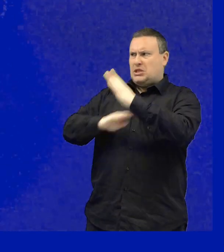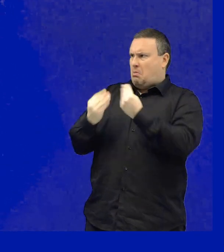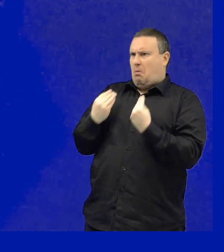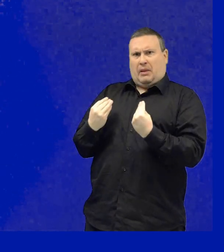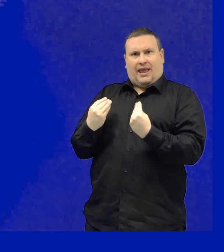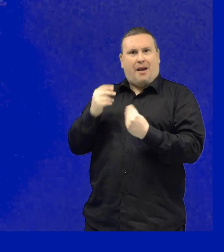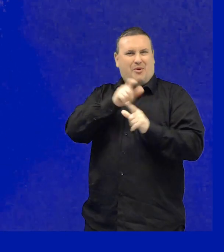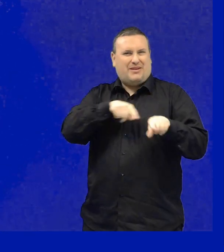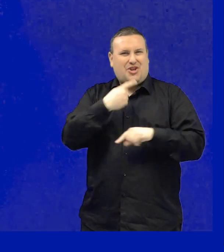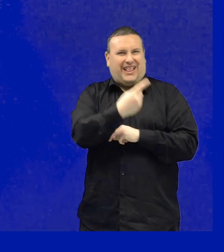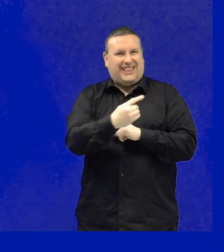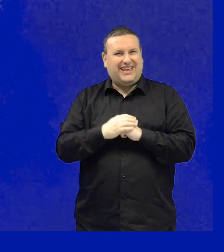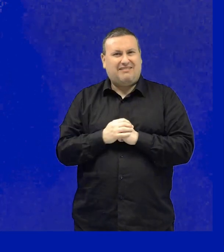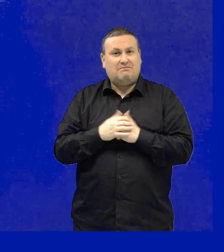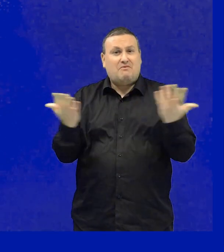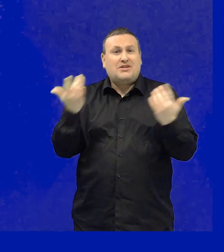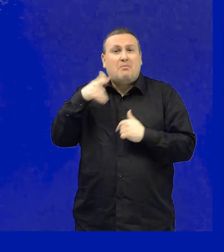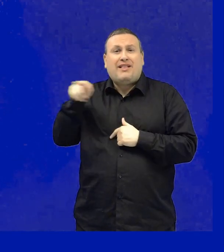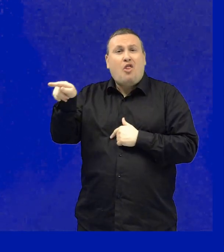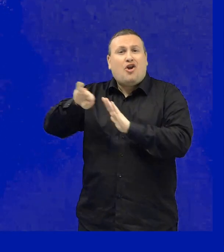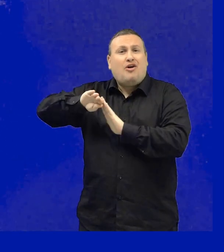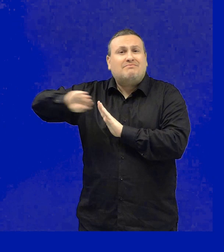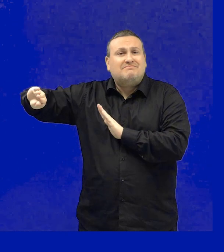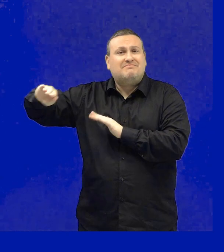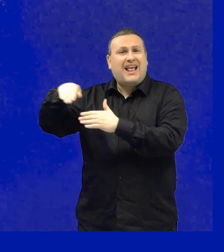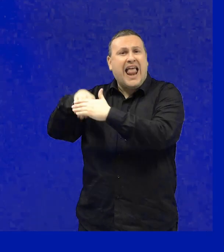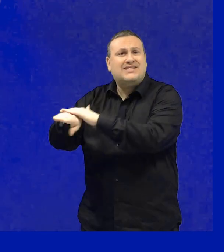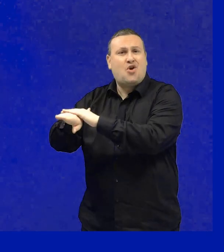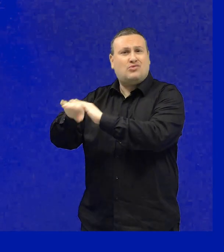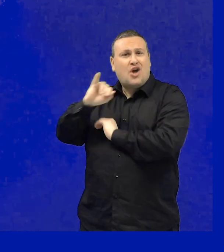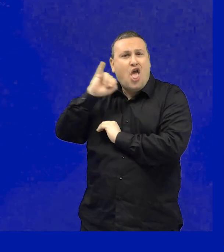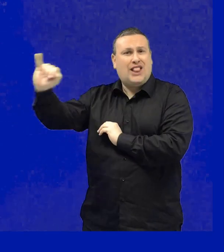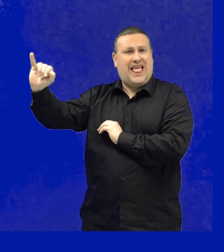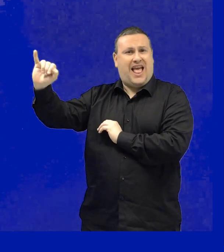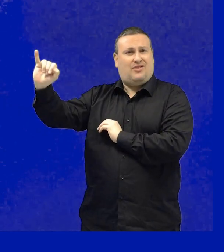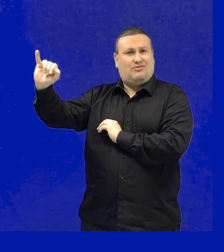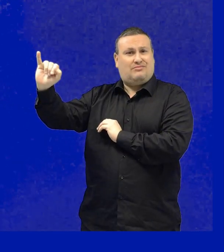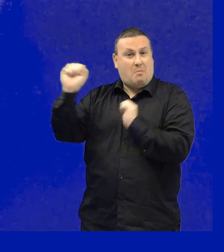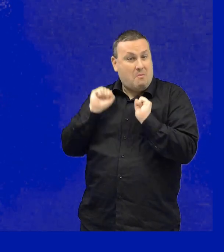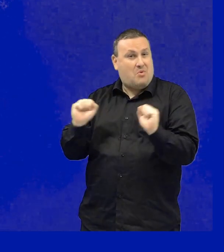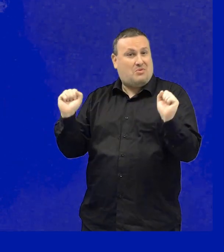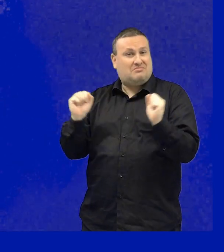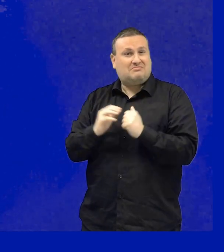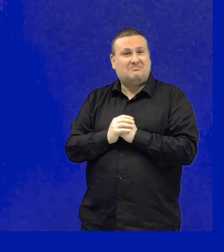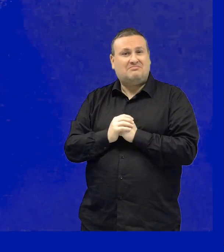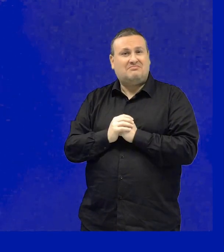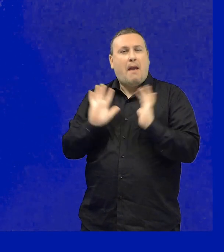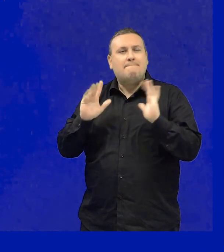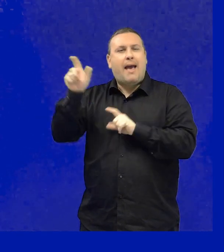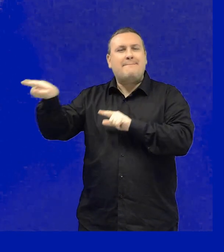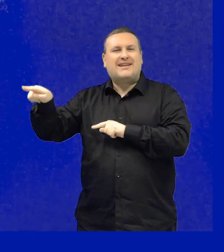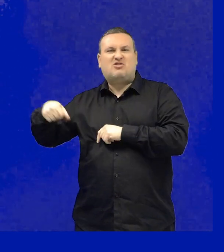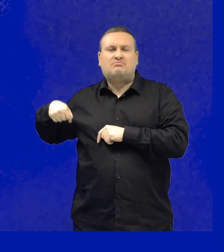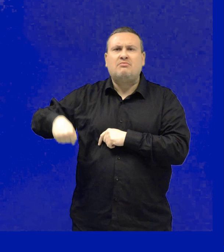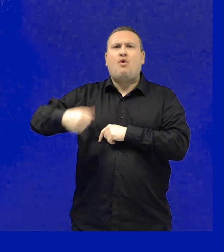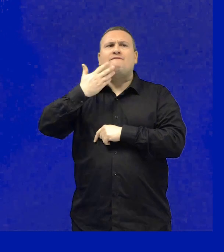prima. Come mai ora? O forse perché erano semplicemente nascoste, emarginate, lontane. Ma quando